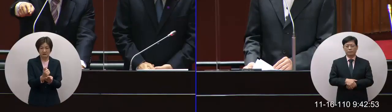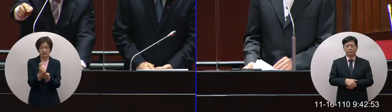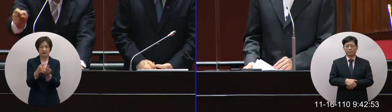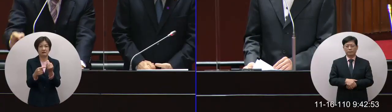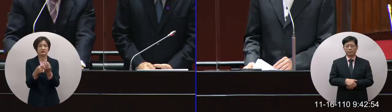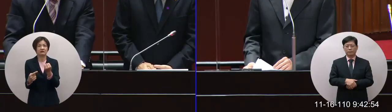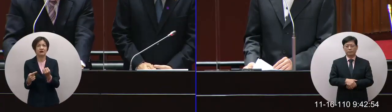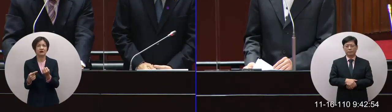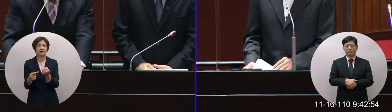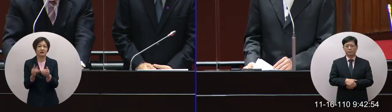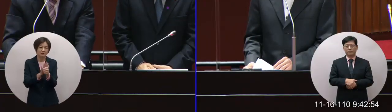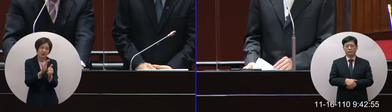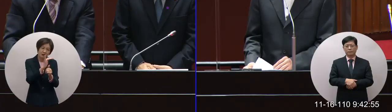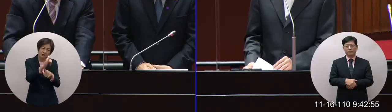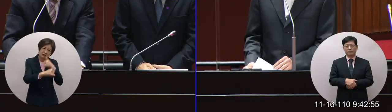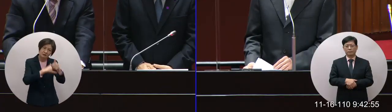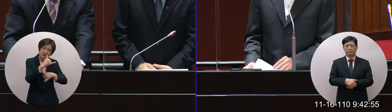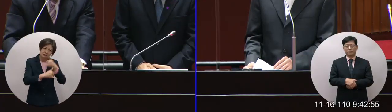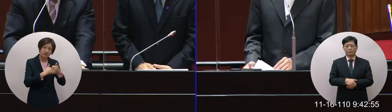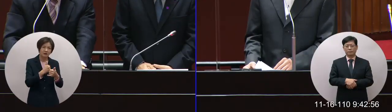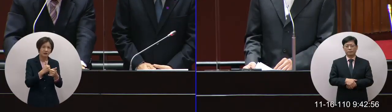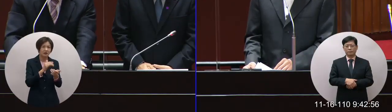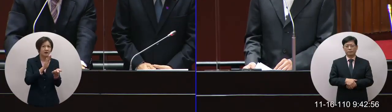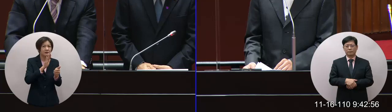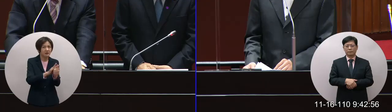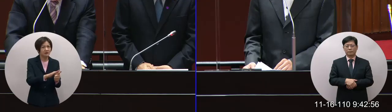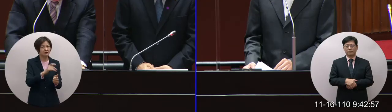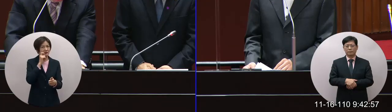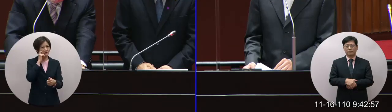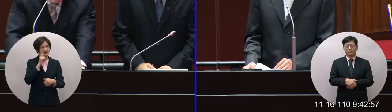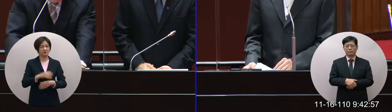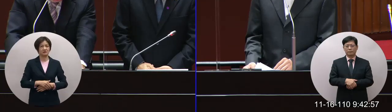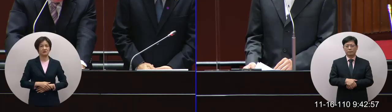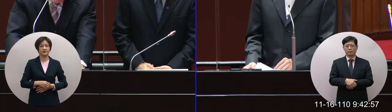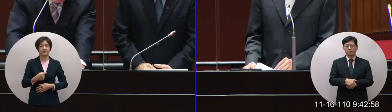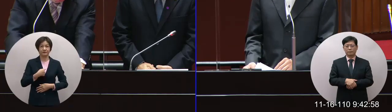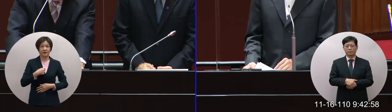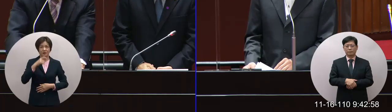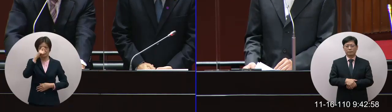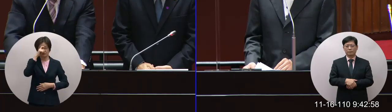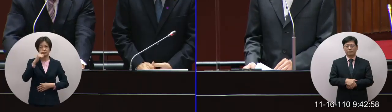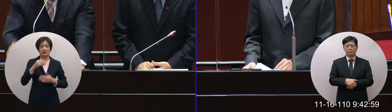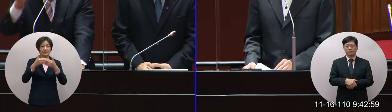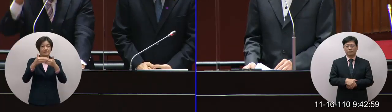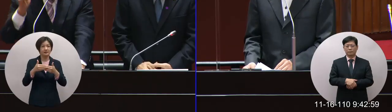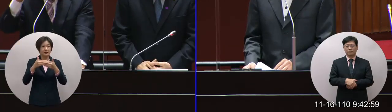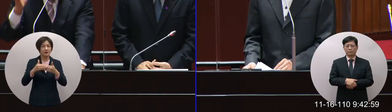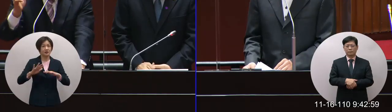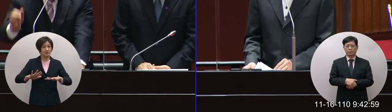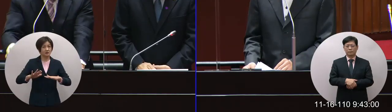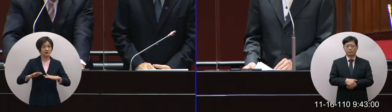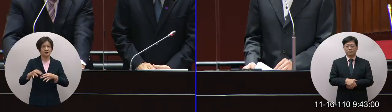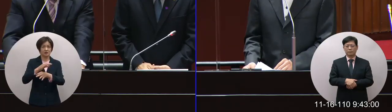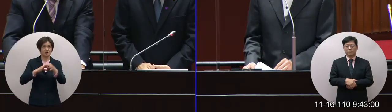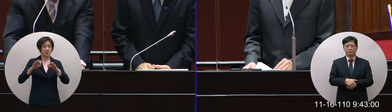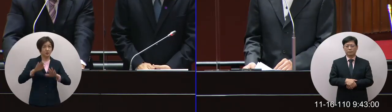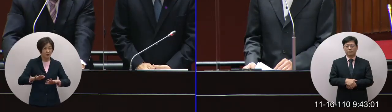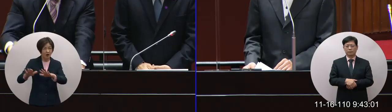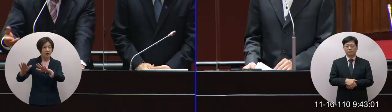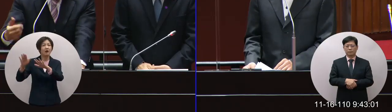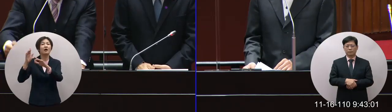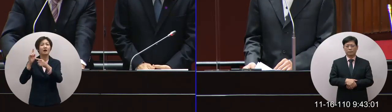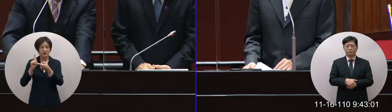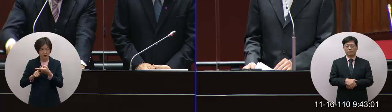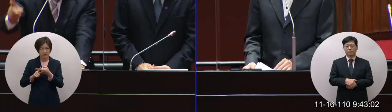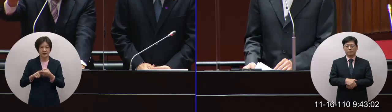是不能解決人民民生的問題這個我們很期待中國在中國在壯大的過程